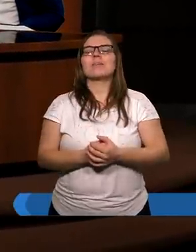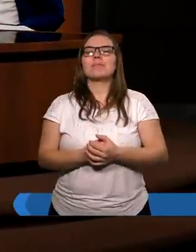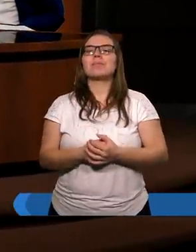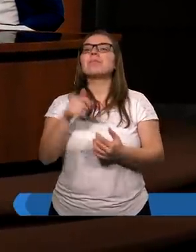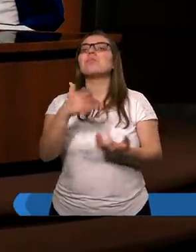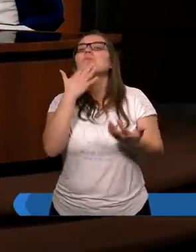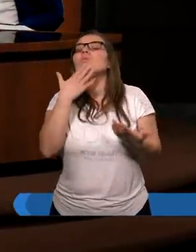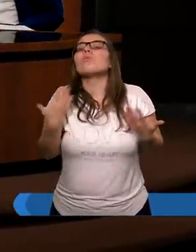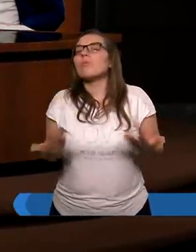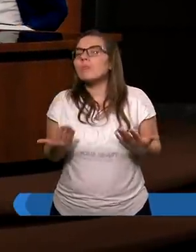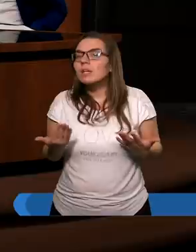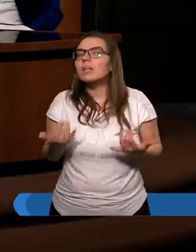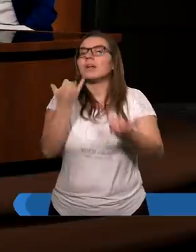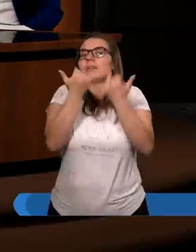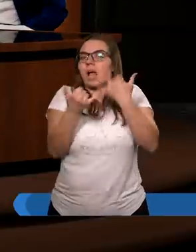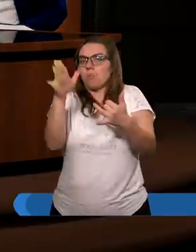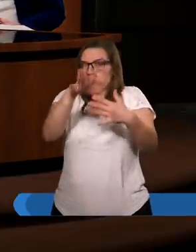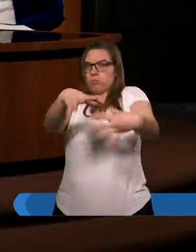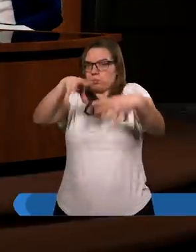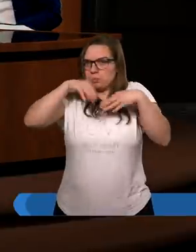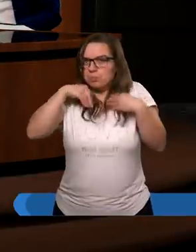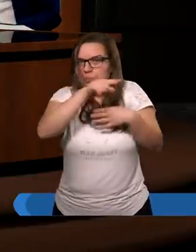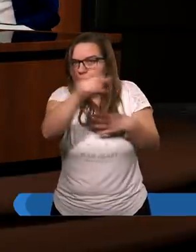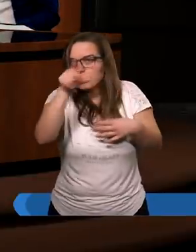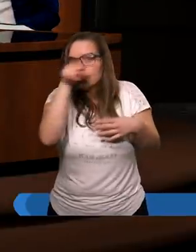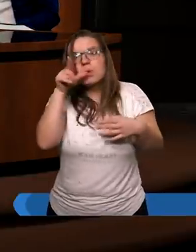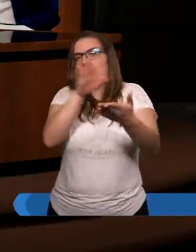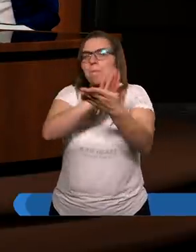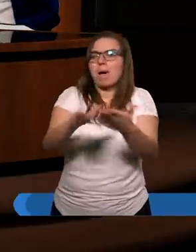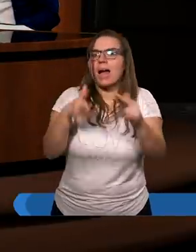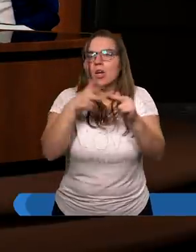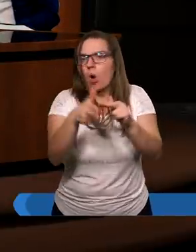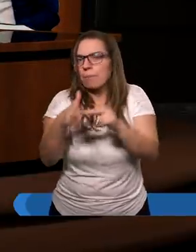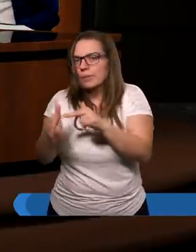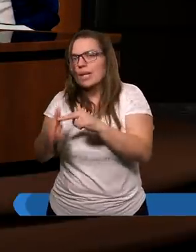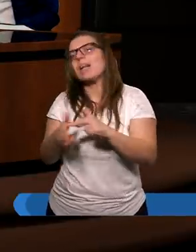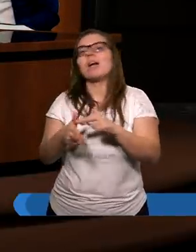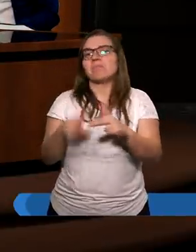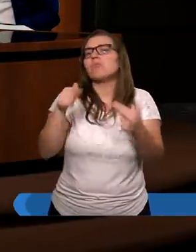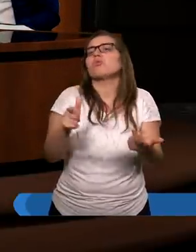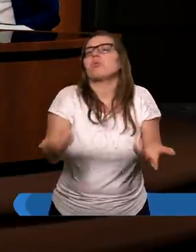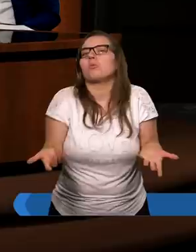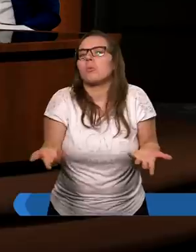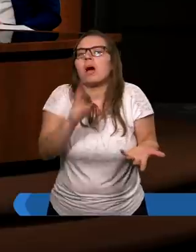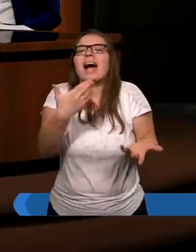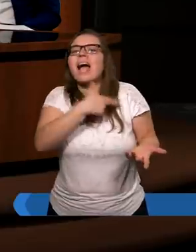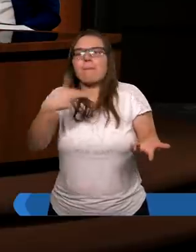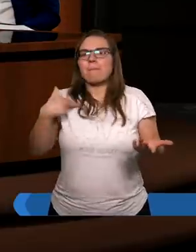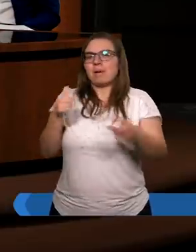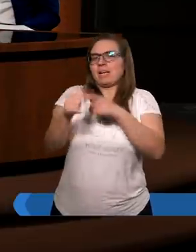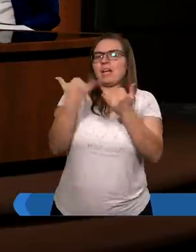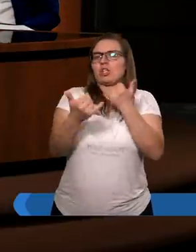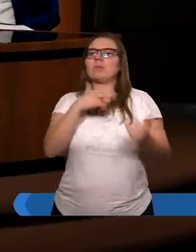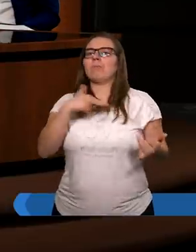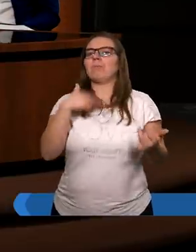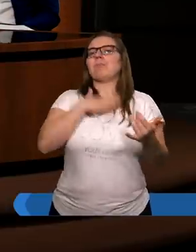Czyli mówi, jeśli Bóg ich przyjął bez obrzezania, no to kim my jesteśmy, żebyśmy